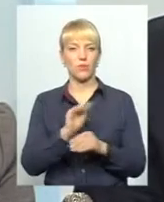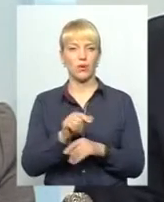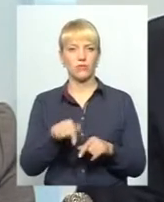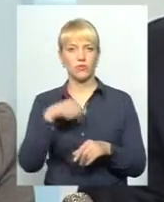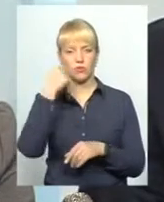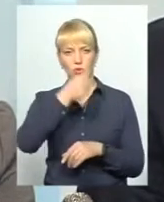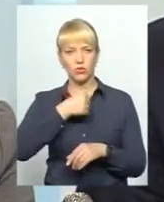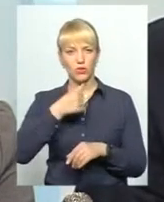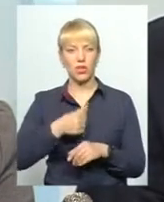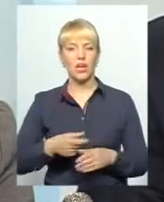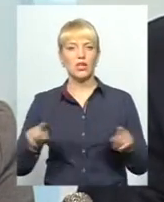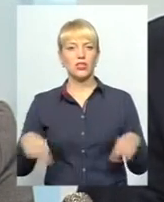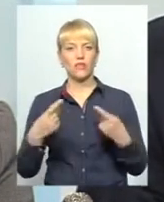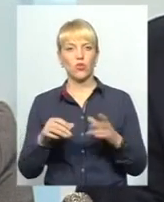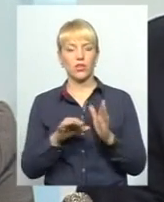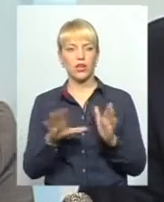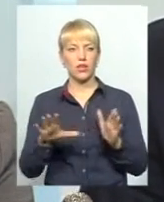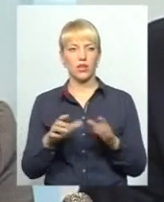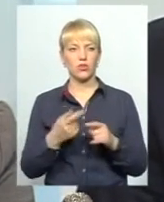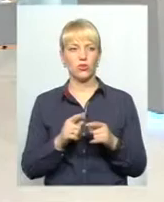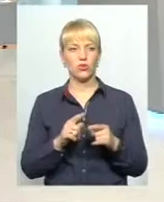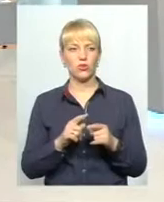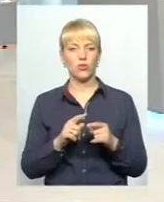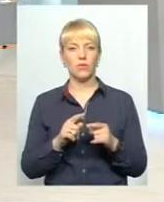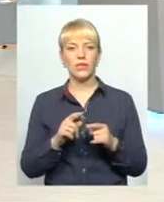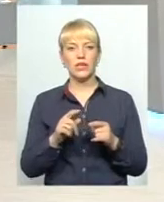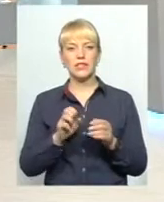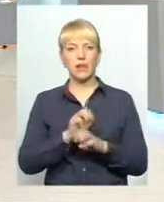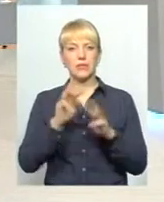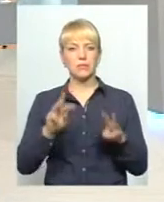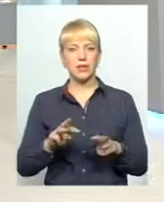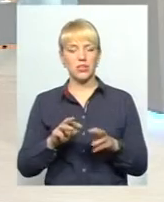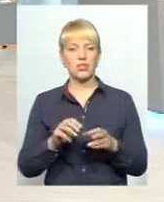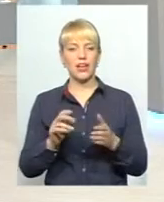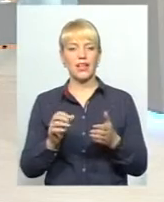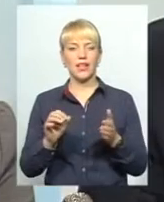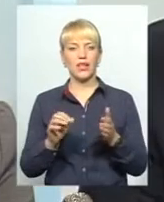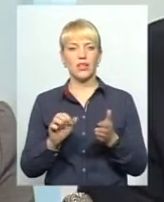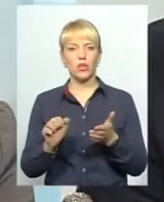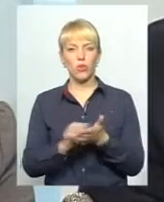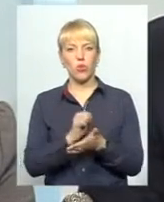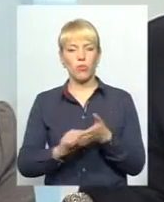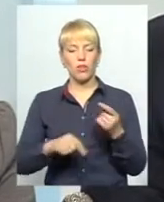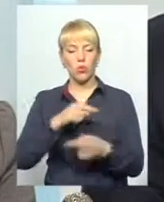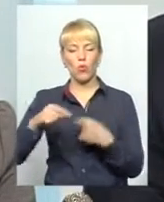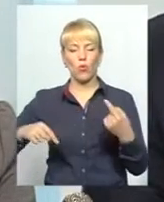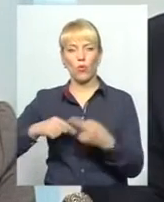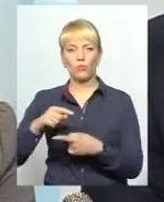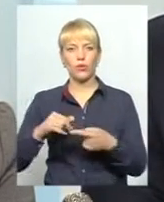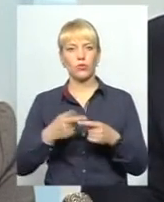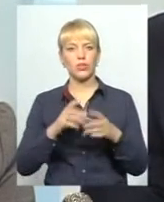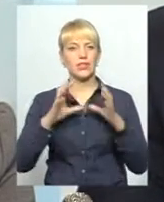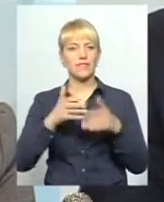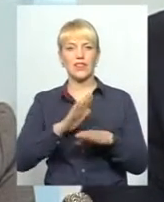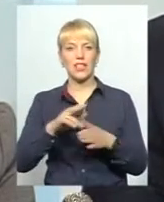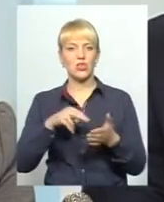році створення електронного врядування, забезпечення електронного документу обігу, створення баз даних. Світ не стоїть на